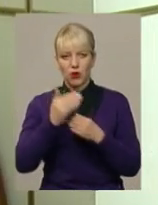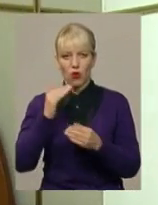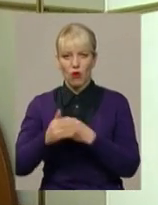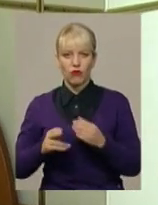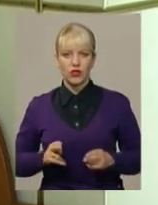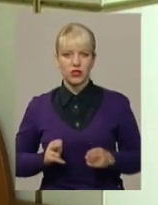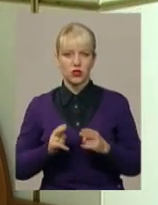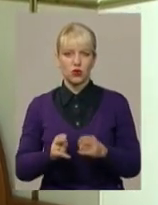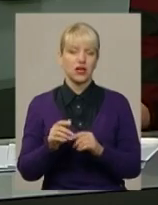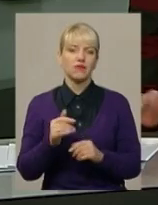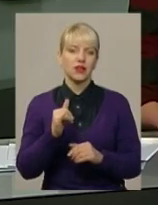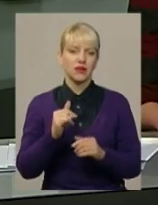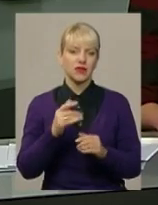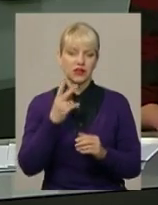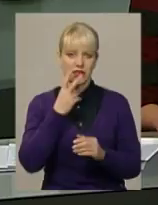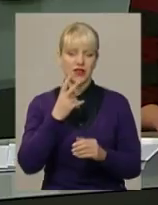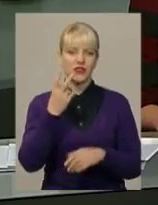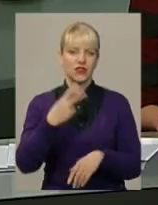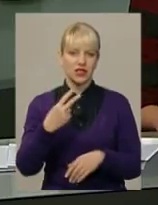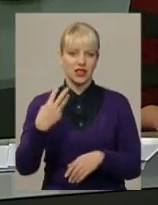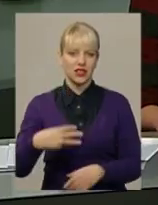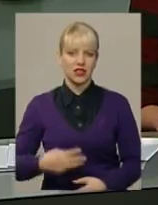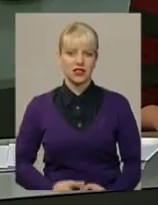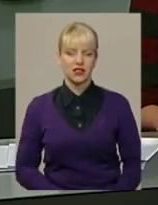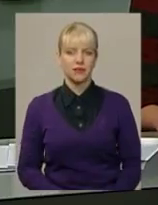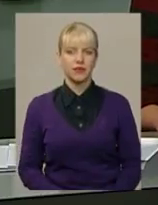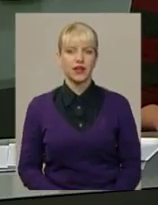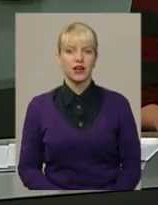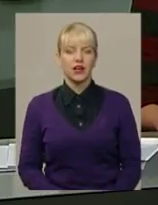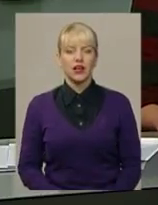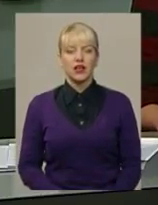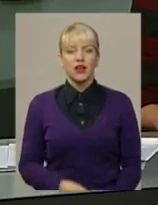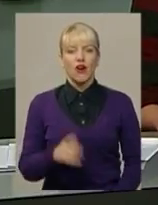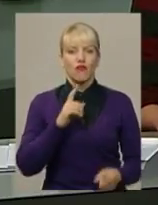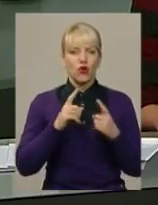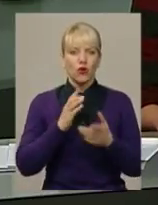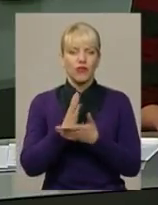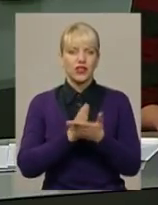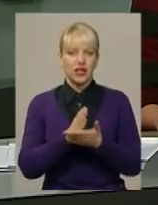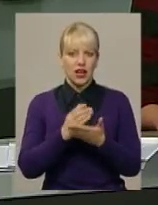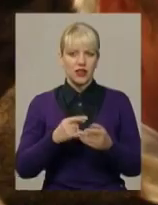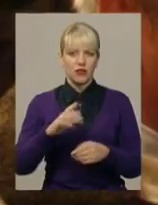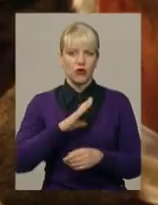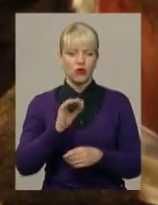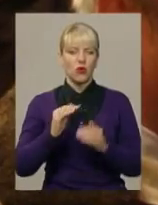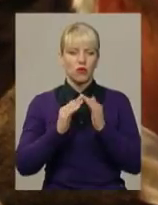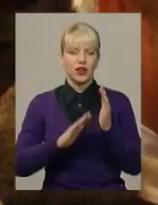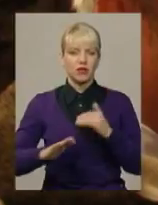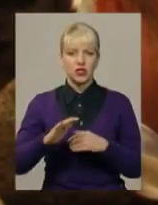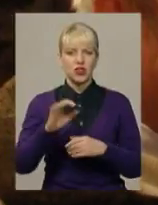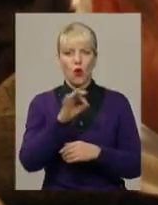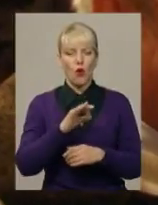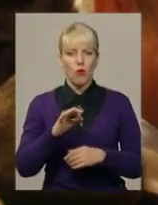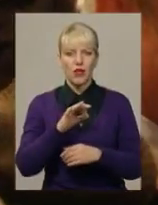новини Поділля, Центр. Форум ветеранів силових структур відбувся сьогодні у Хмельницькому. У приміщенні обласної філармонії